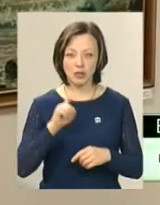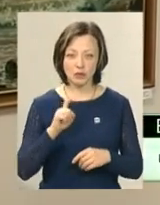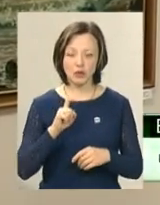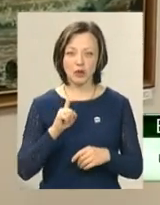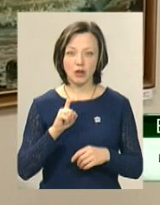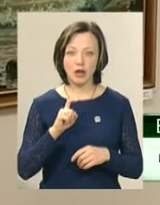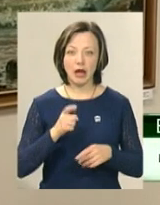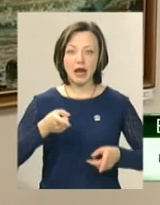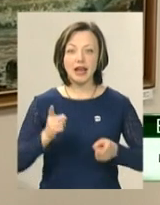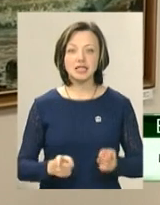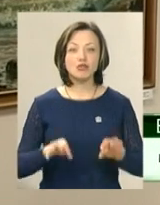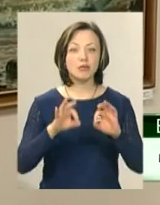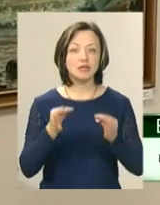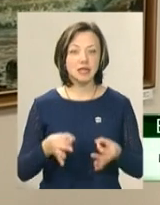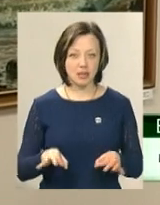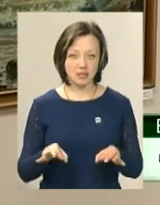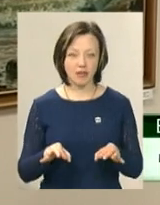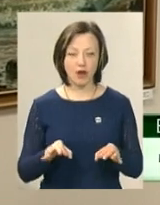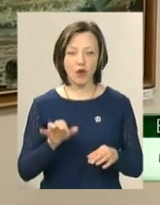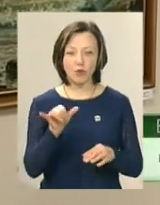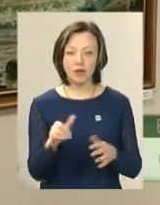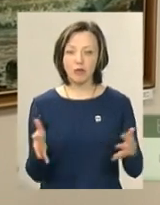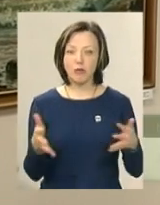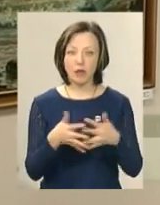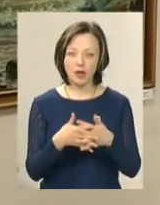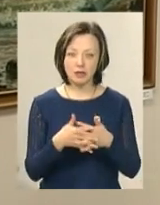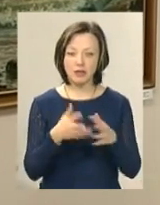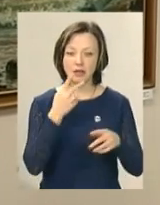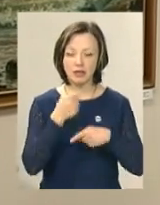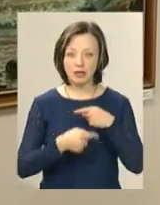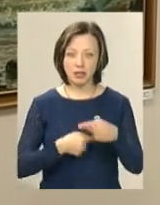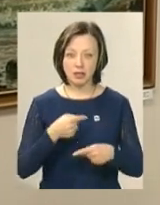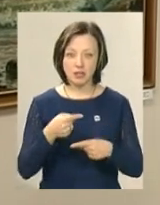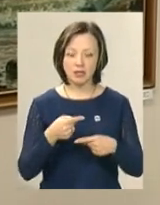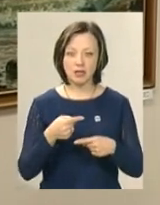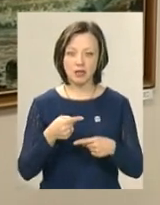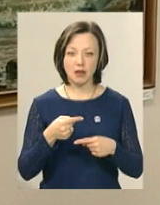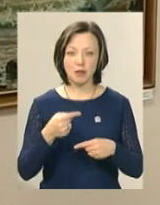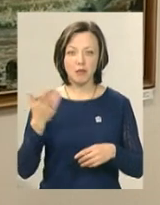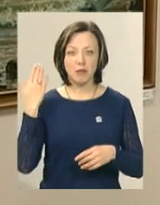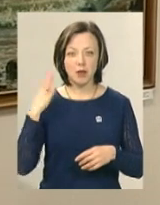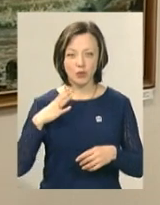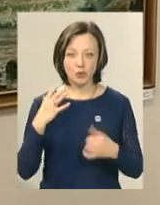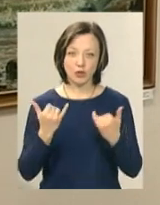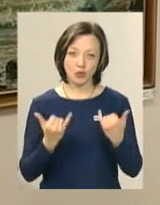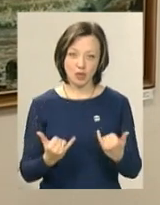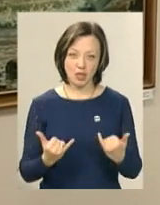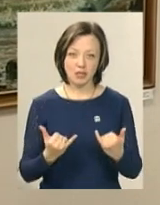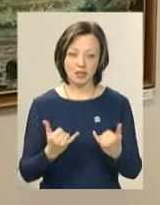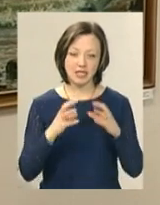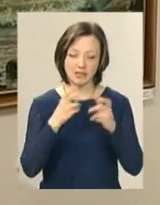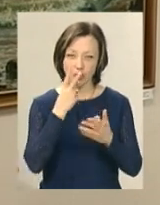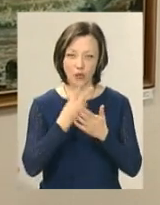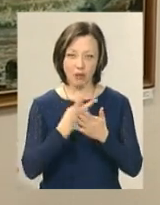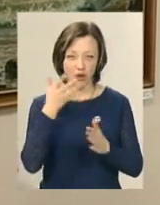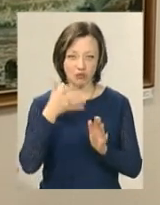реалістичного мистецтва. В них поєднулись і традиції минулих часів, і сучасне світобачення.